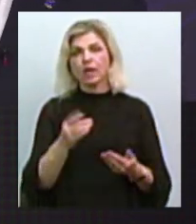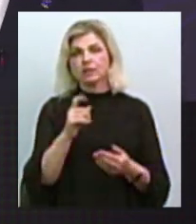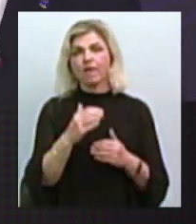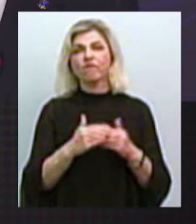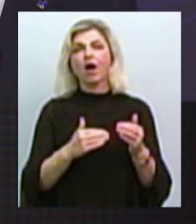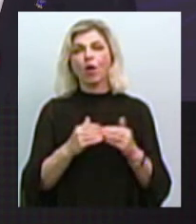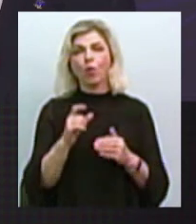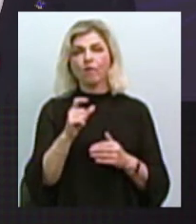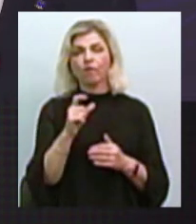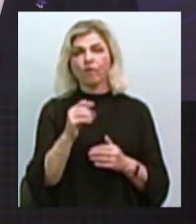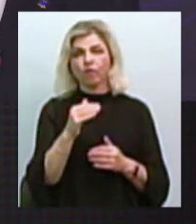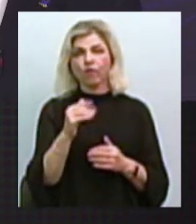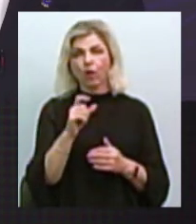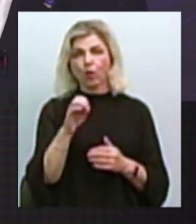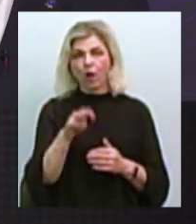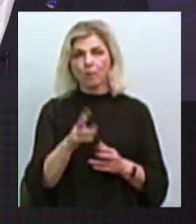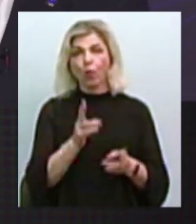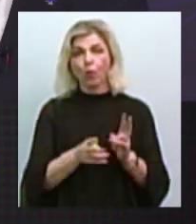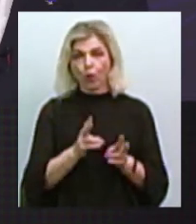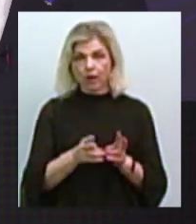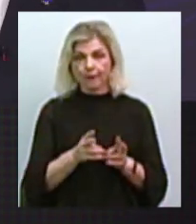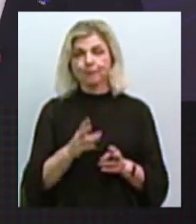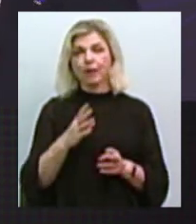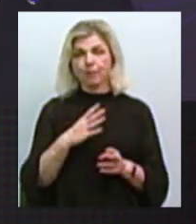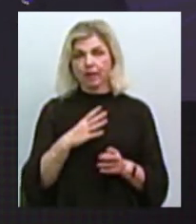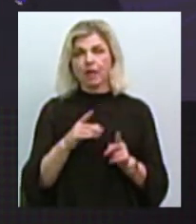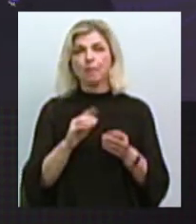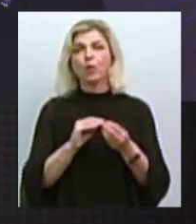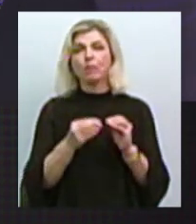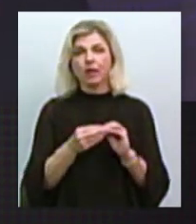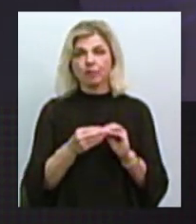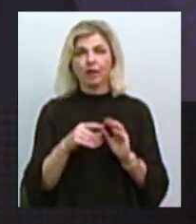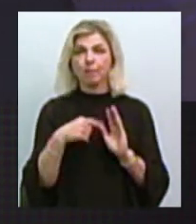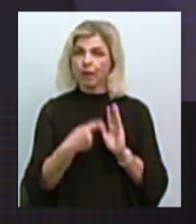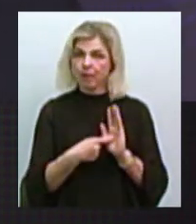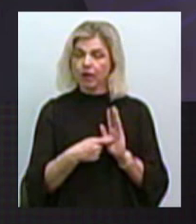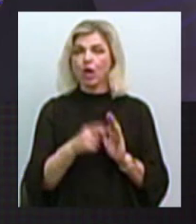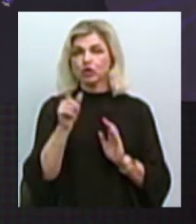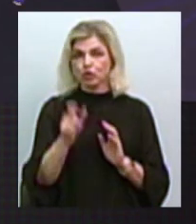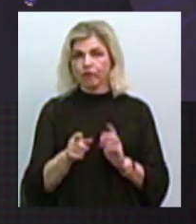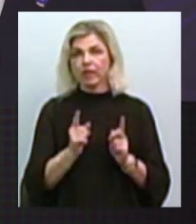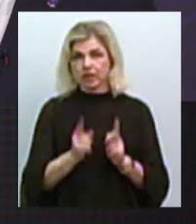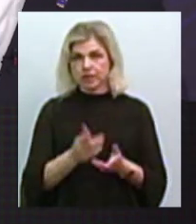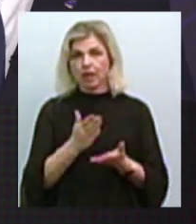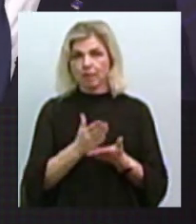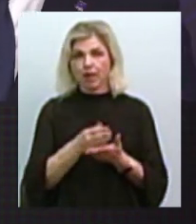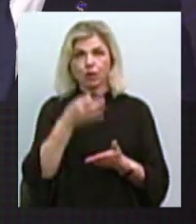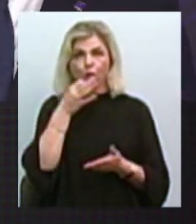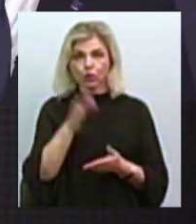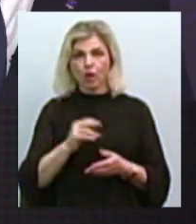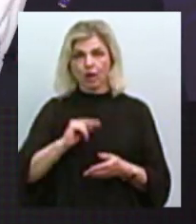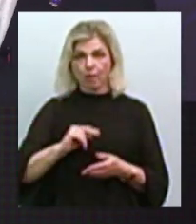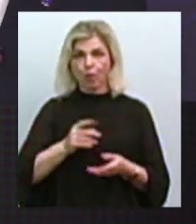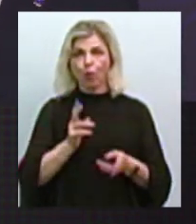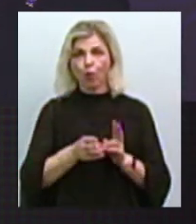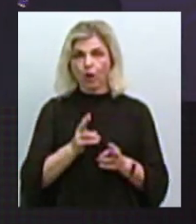фахом і професією кухар, і була наступна проблема, наступне питання. Вона дійсно мала досвід роботи кухарем, але